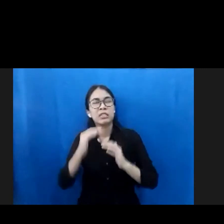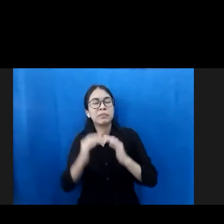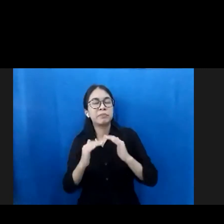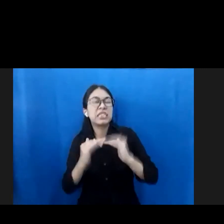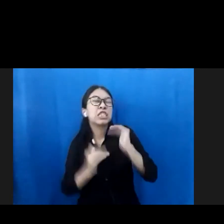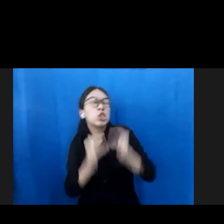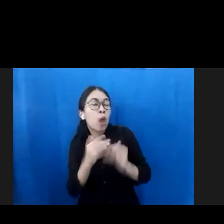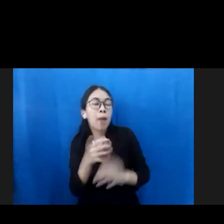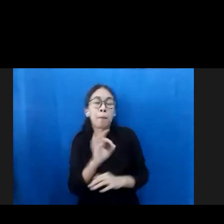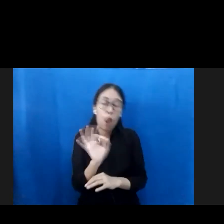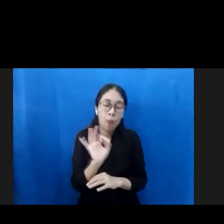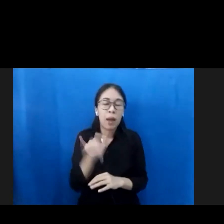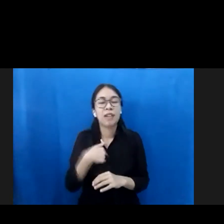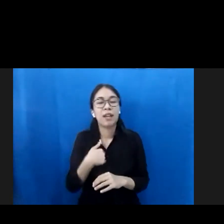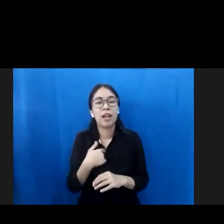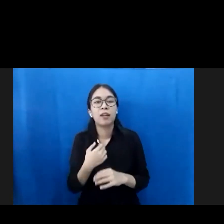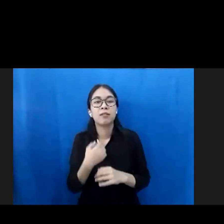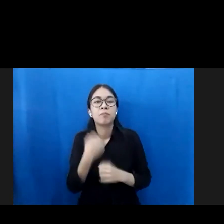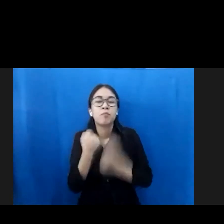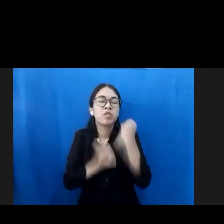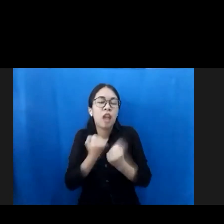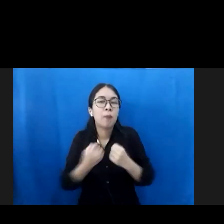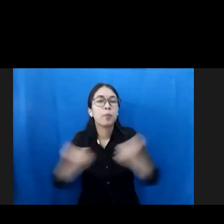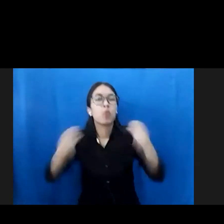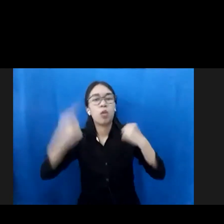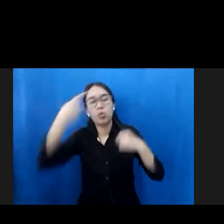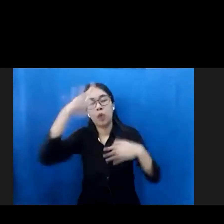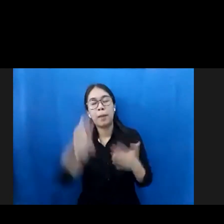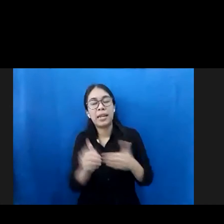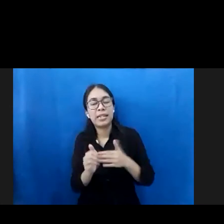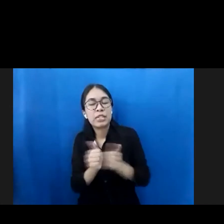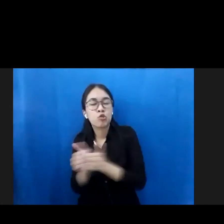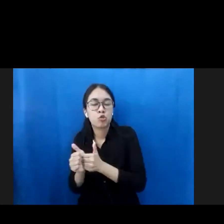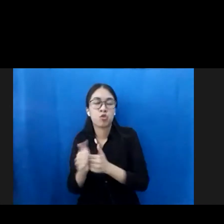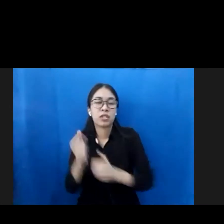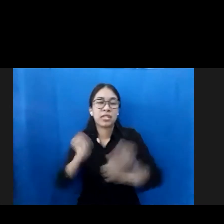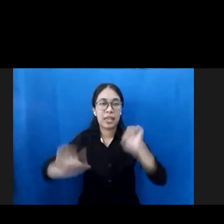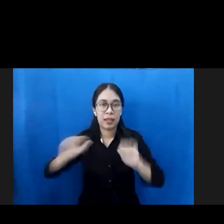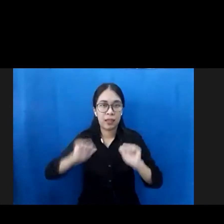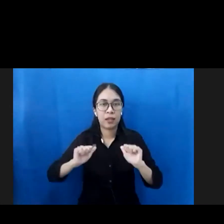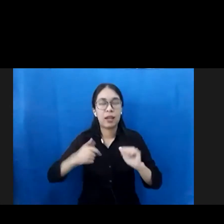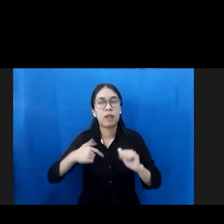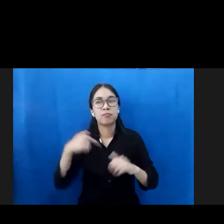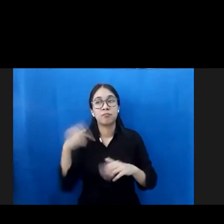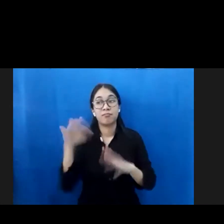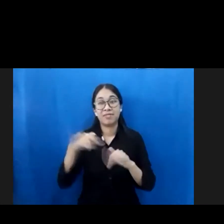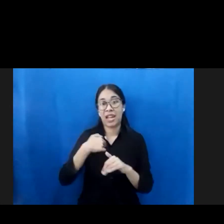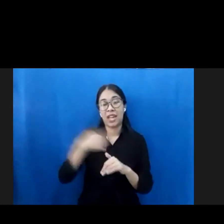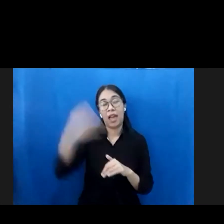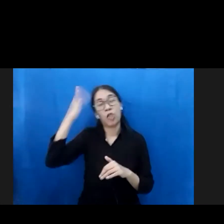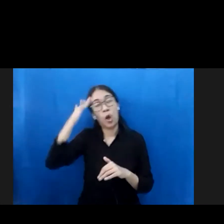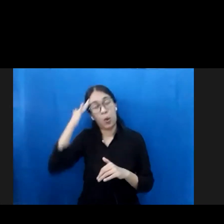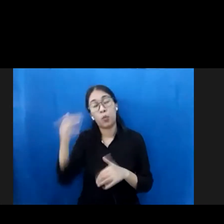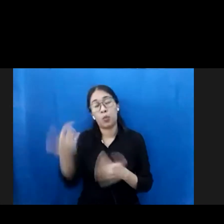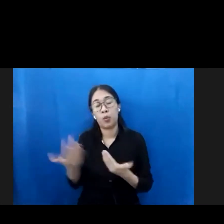berusaha untuk menguatkan diri bisa mengikuti kegiatan ini dengan apa yang saya ketahui kiranya nanti